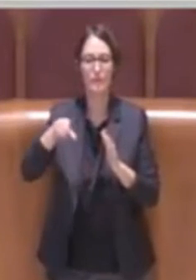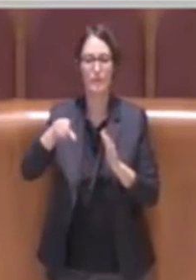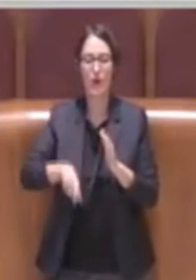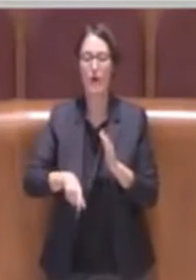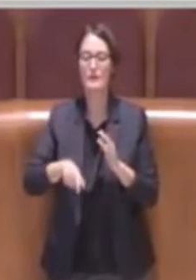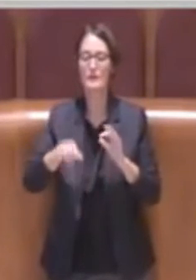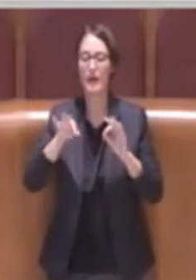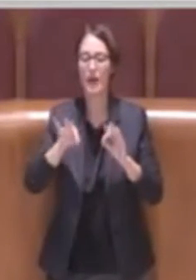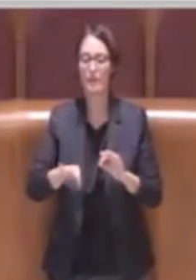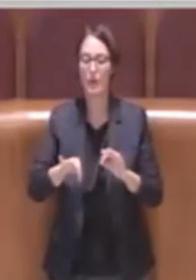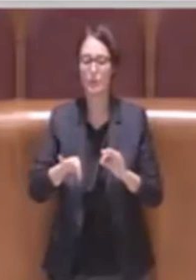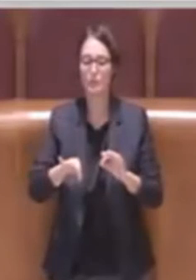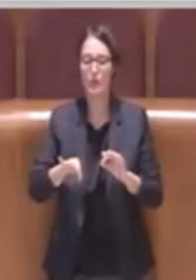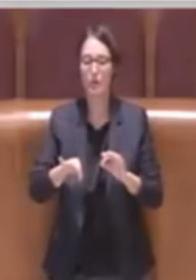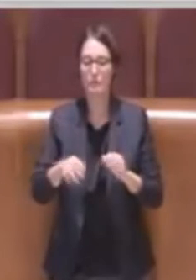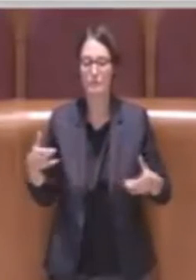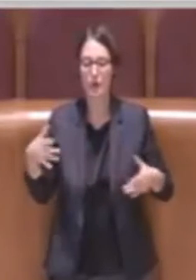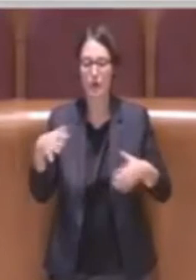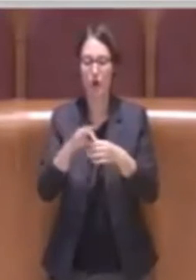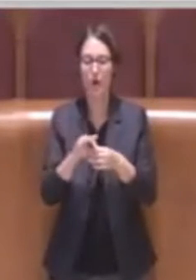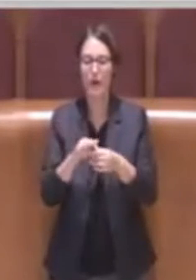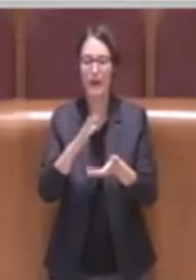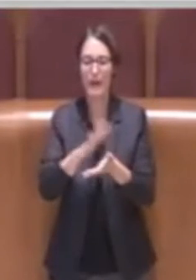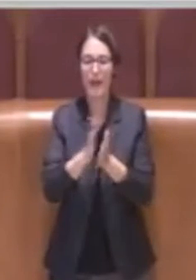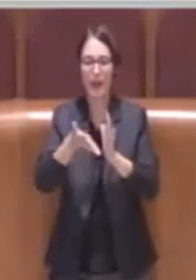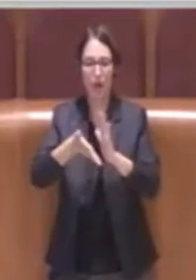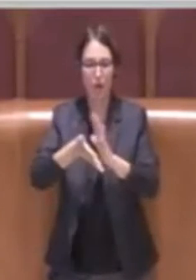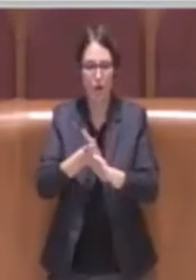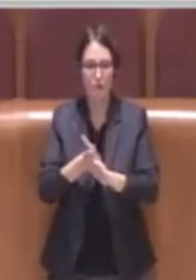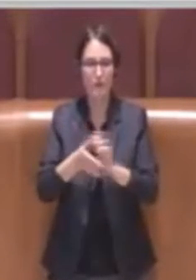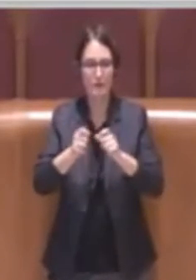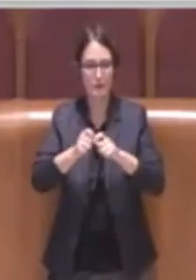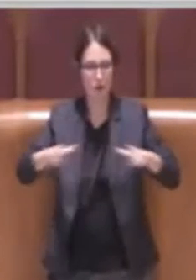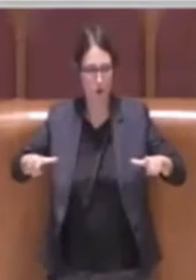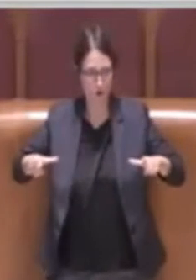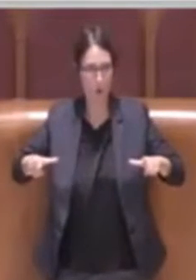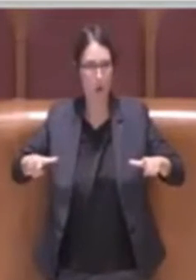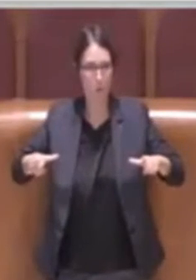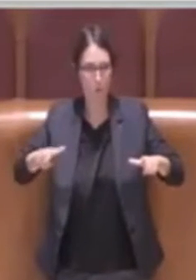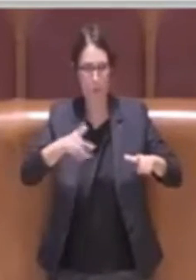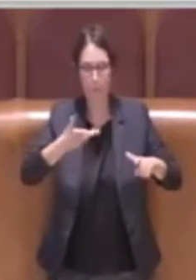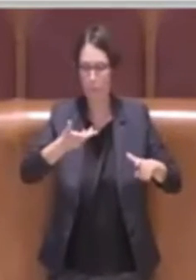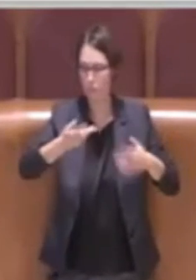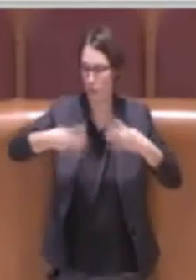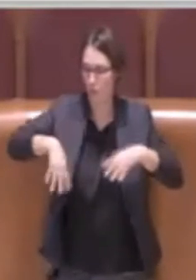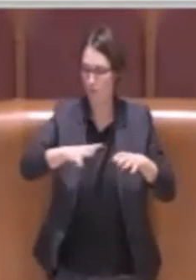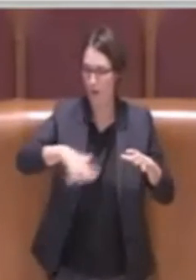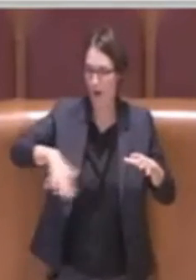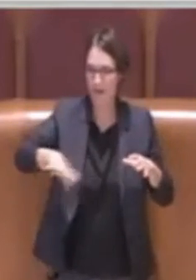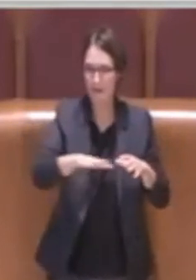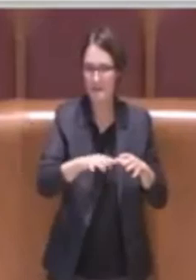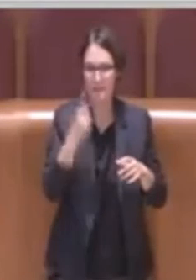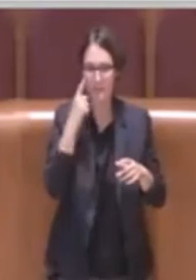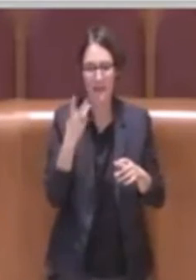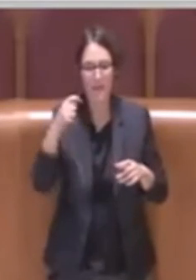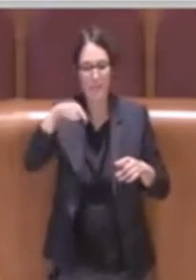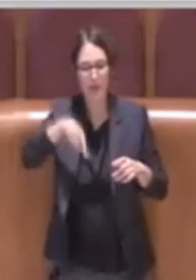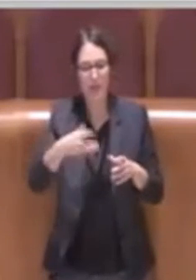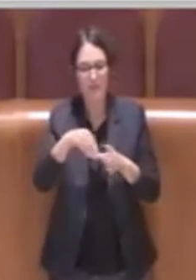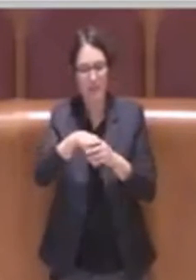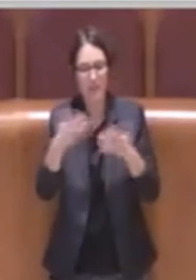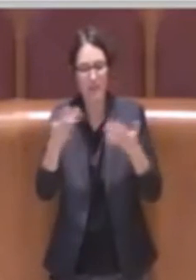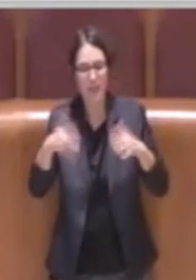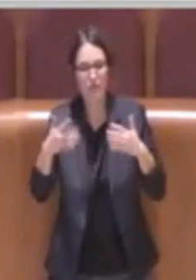urbanistica relativa invece ai programmi urbanistici che prevedono housing sociale. Questa convenzione sociale